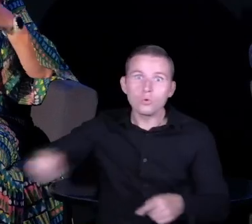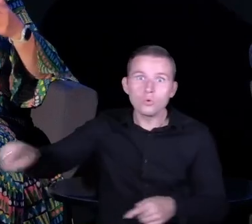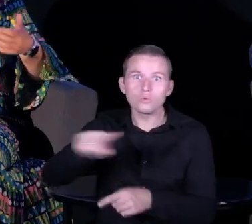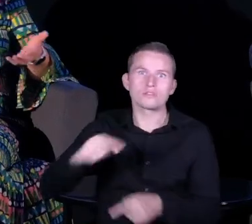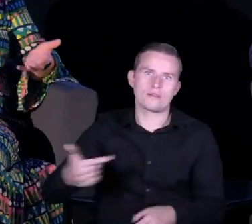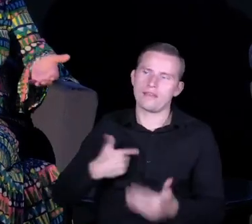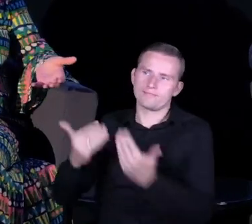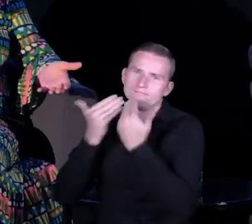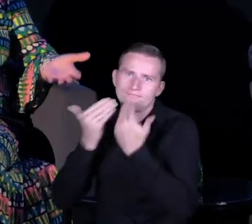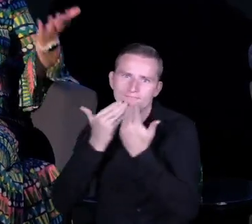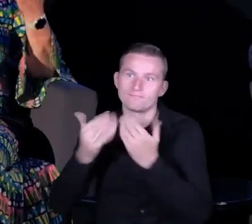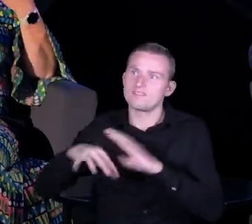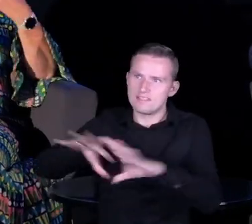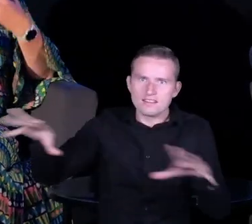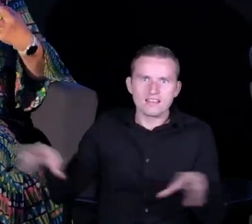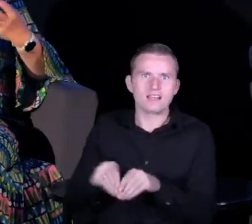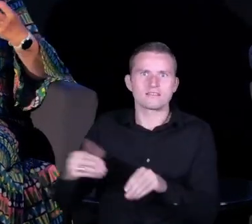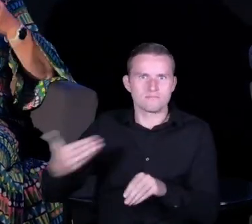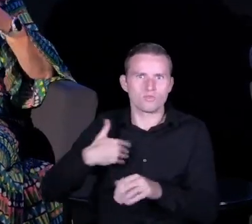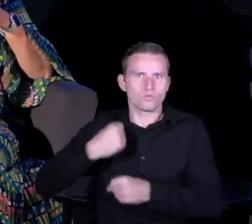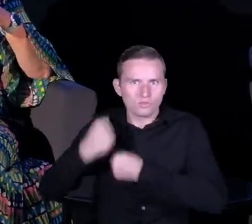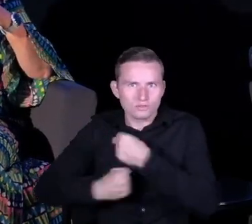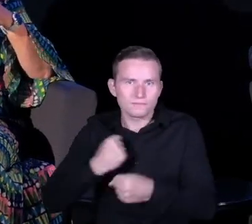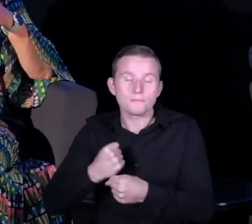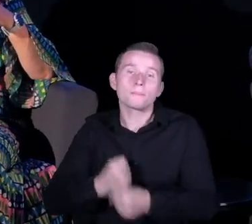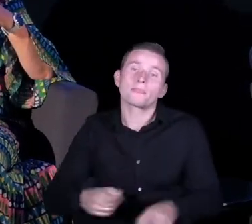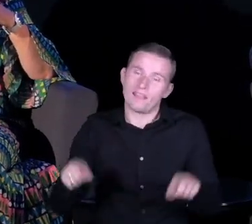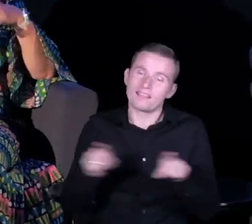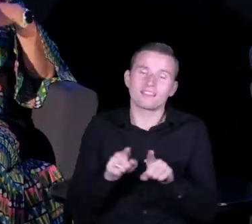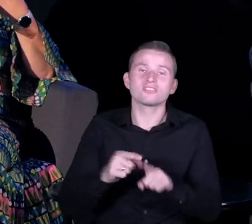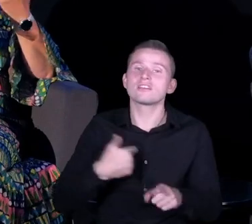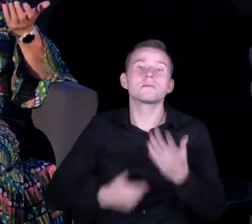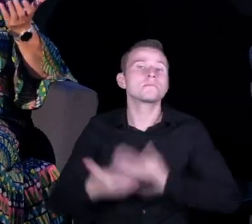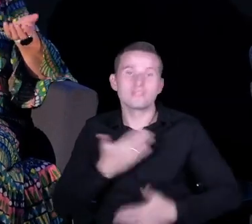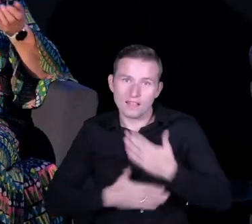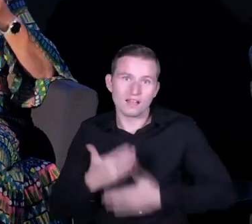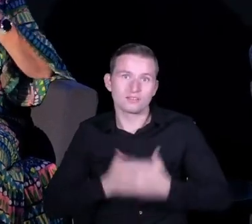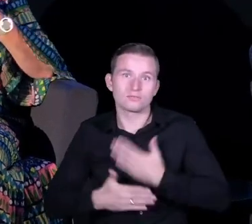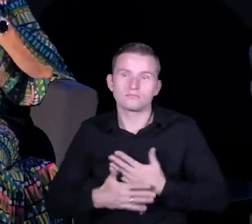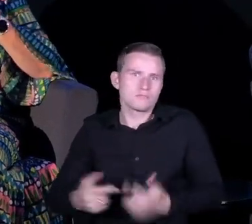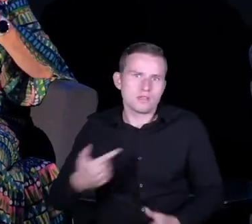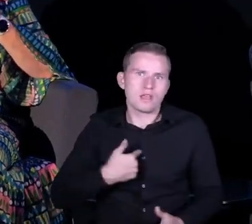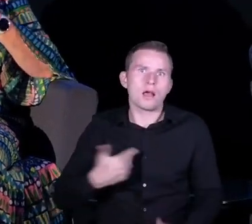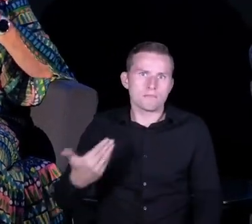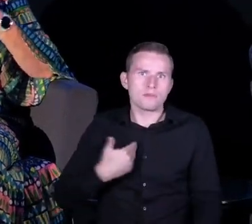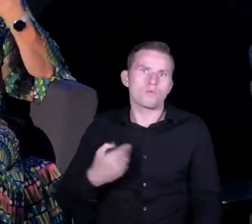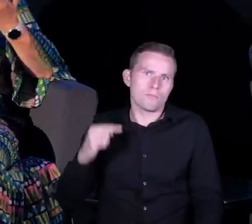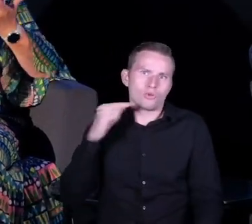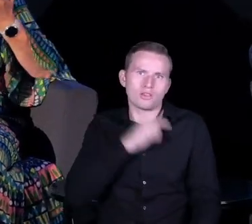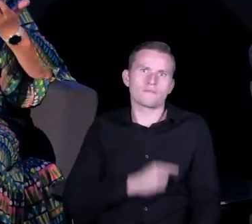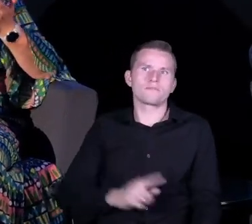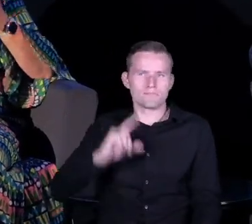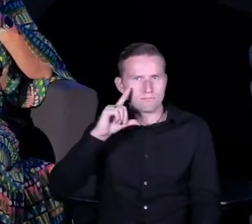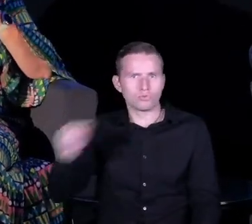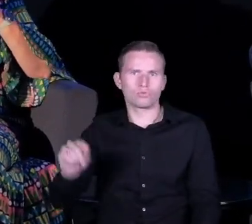nimi być, ale też cieszę się z tego, że potrafiłam pójść do nich i ich o to poprosić, jako